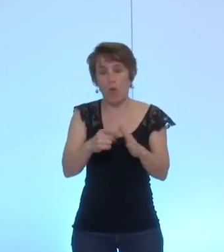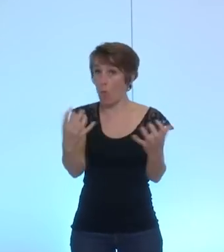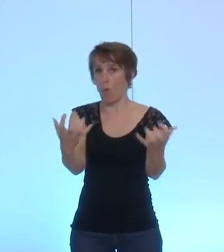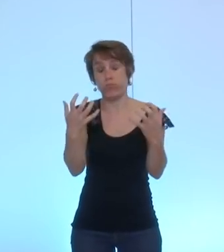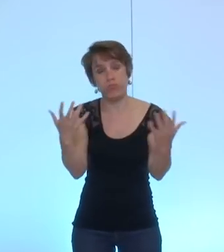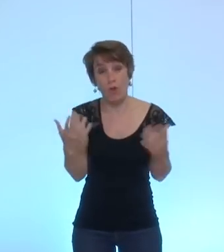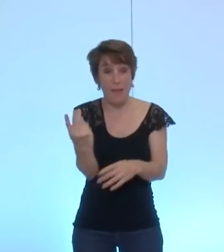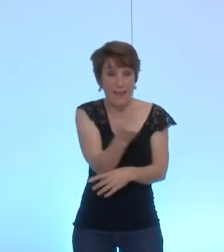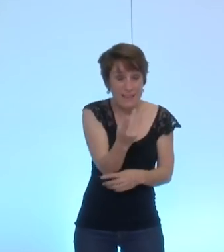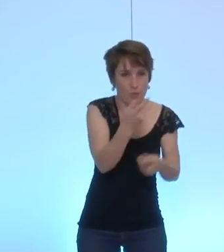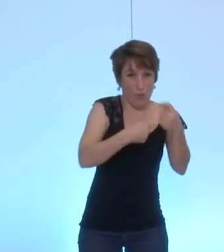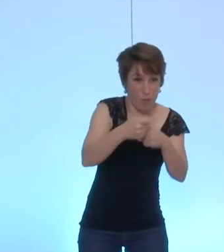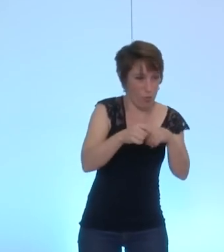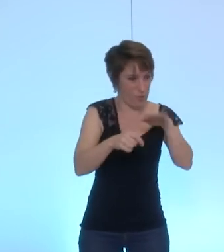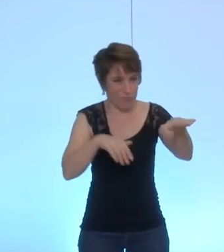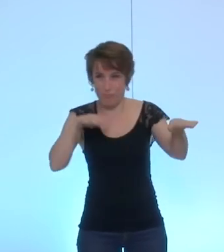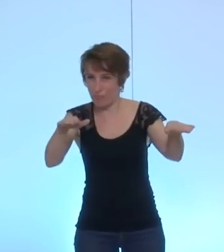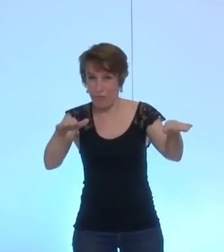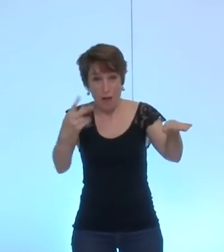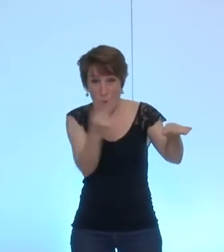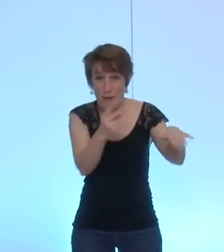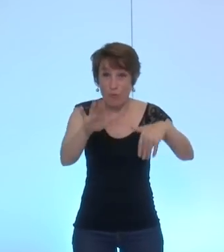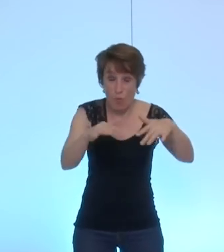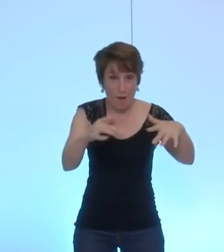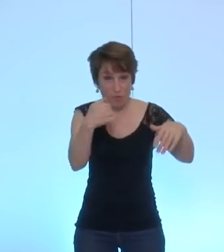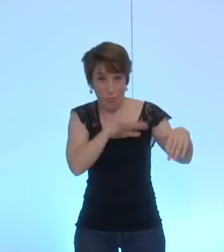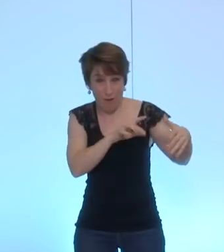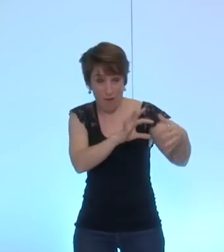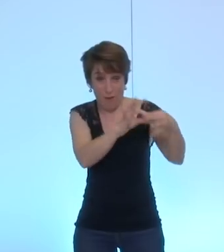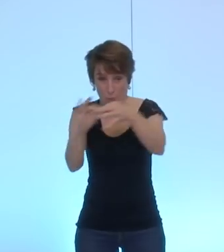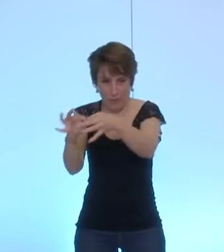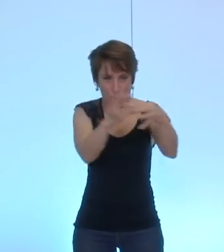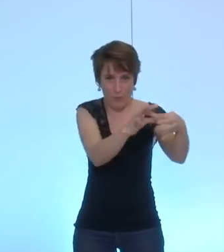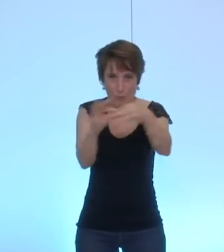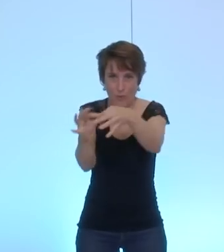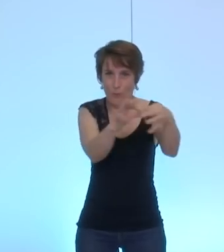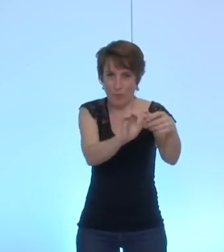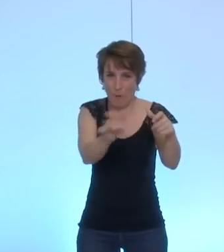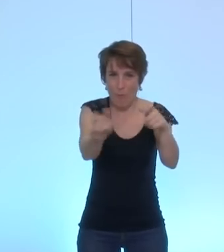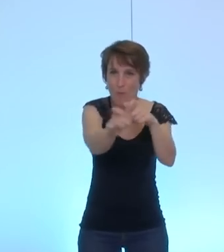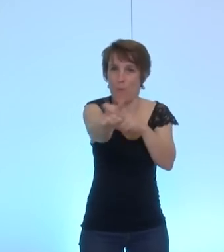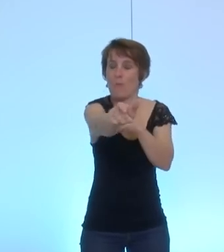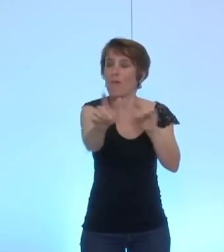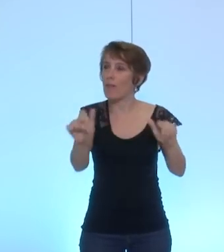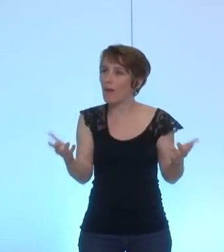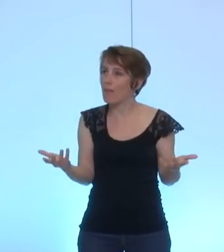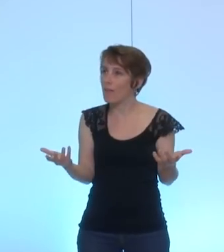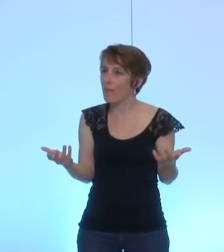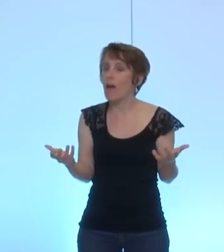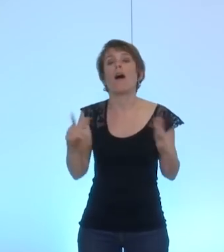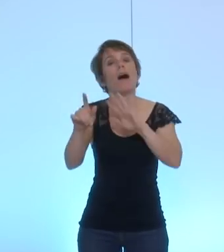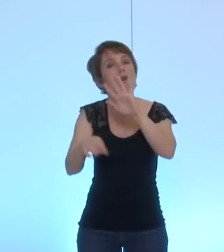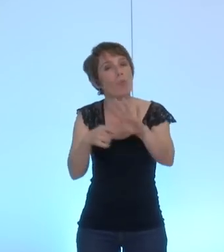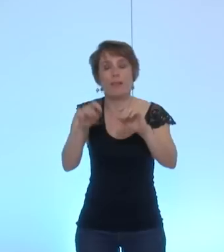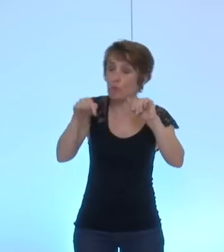vivent et sont fortes parce que justement elles existent et elles coexistent. On peut très bien regarder comment on les fait mieux